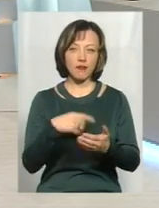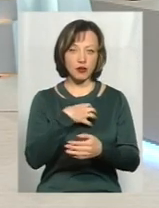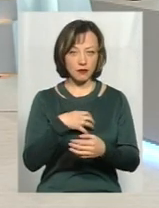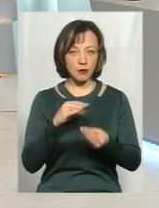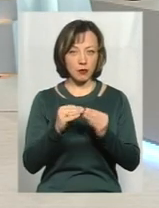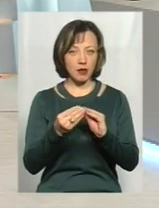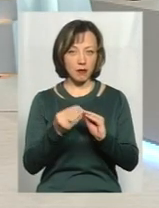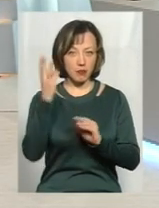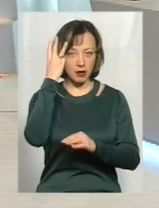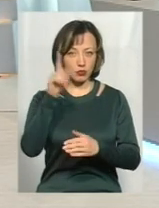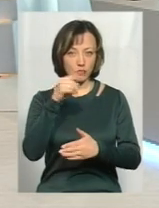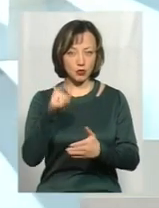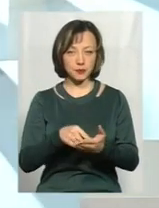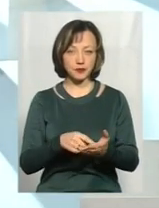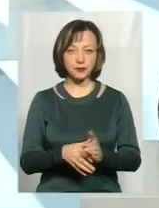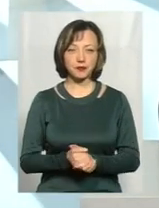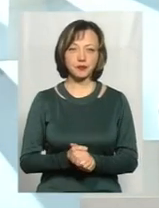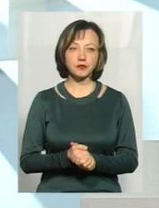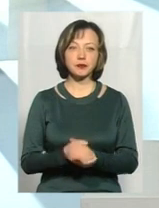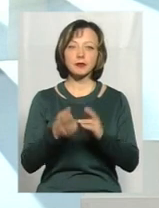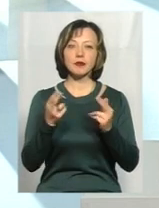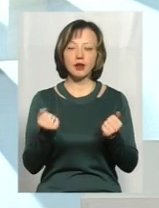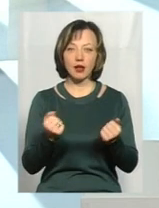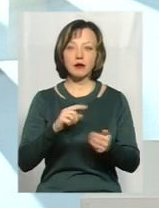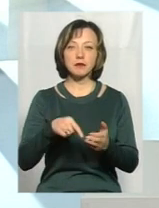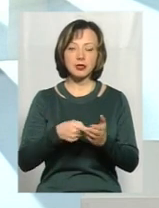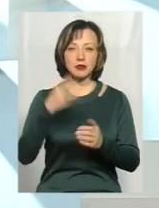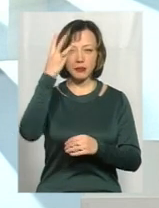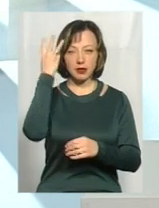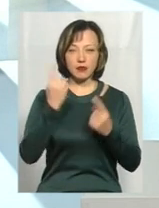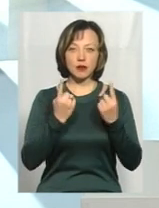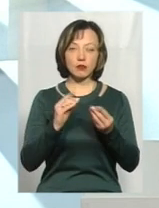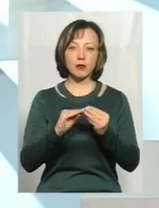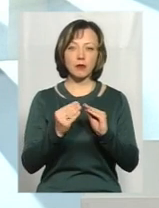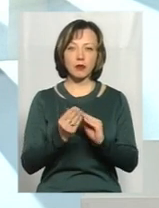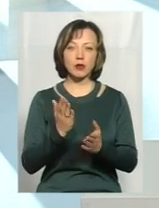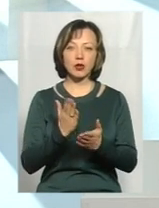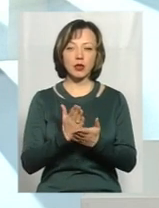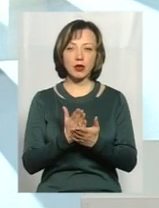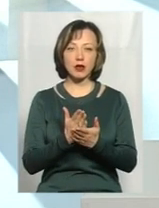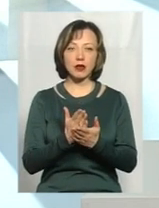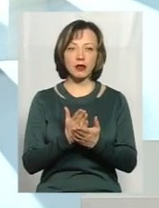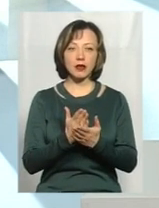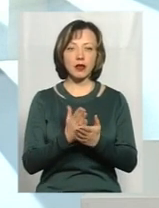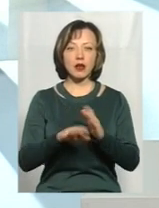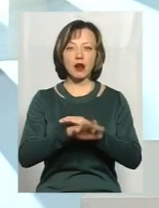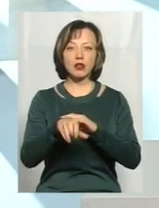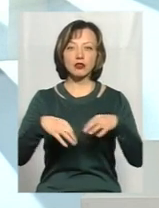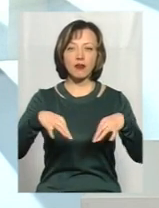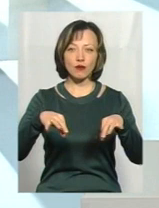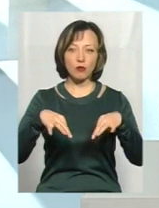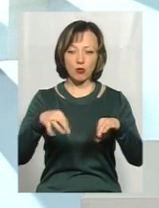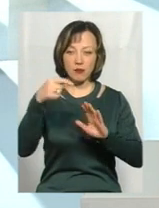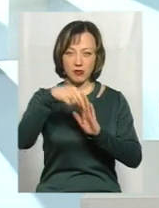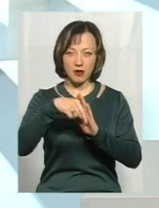для міста Хмельницького? Вітаю вас. Так, для міста Хмельницького є значною проблемою, викликом, це крадіжки з транспортних